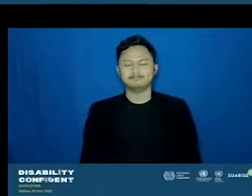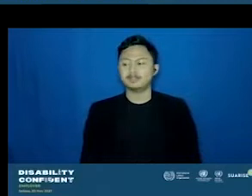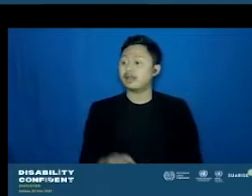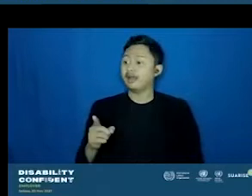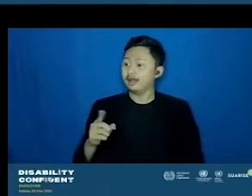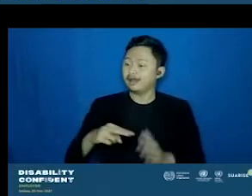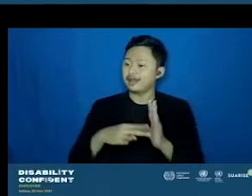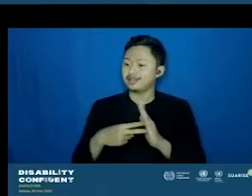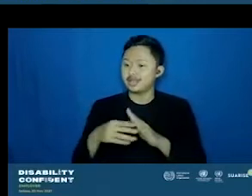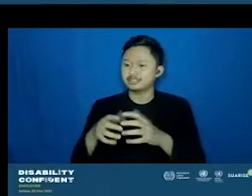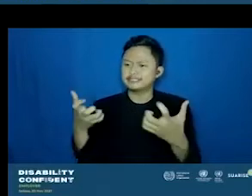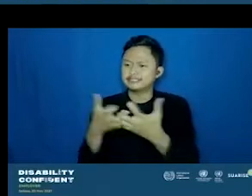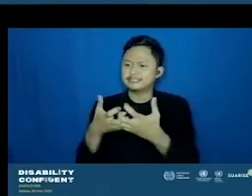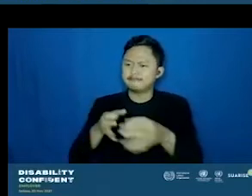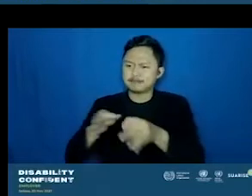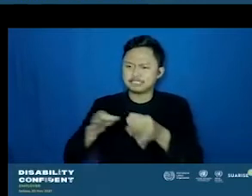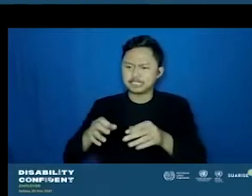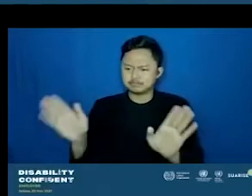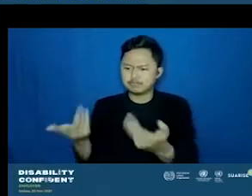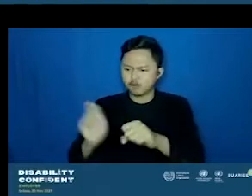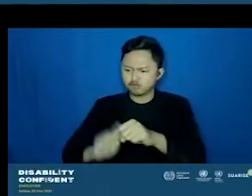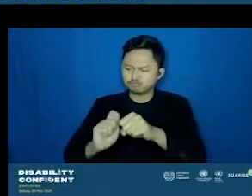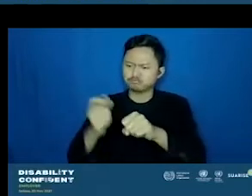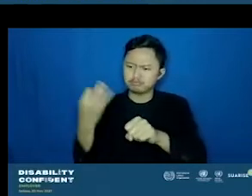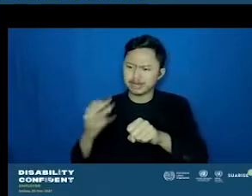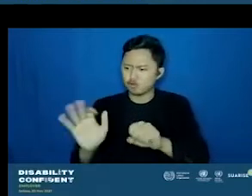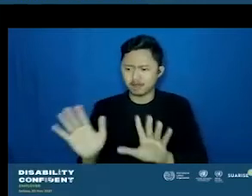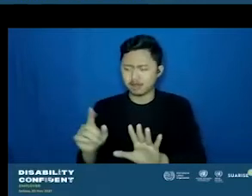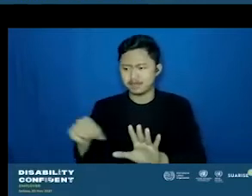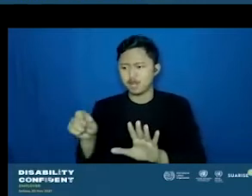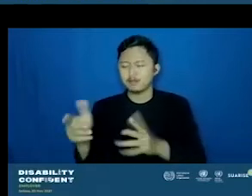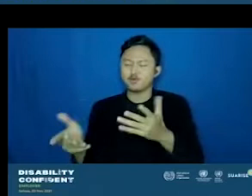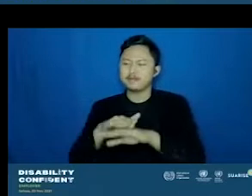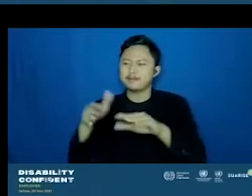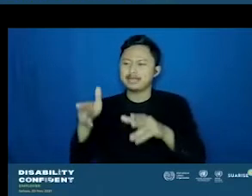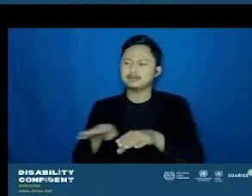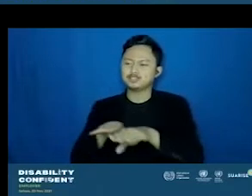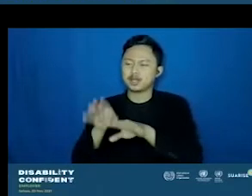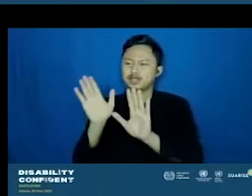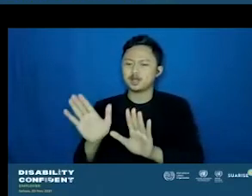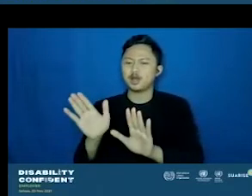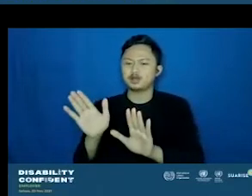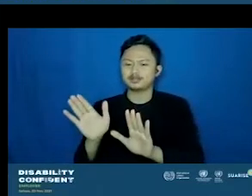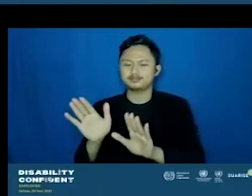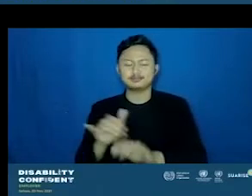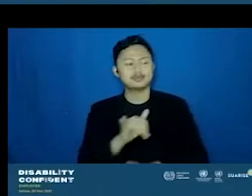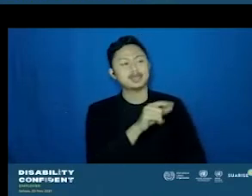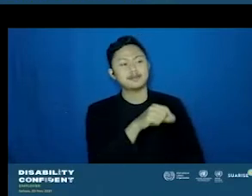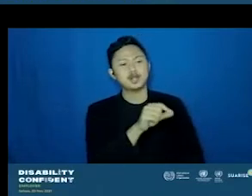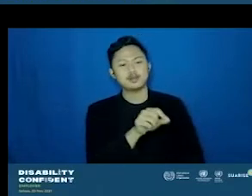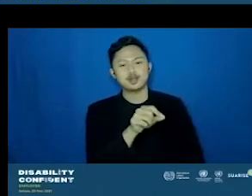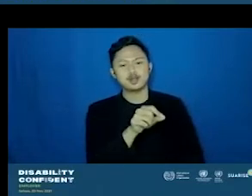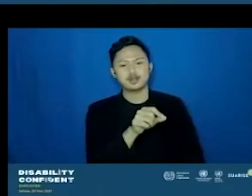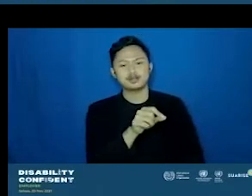adjustment infrastruktur sama sekali ya. Cuma tadi mengingatkan meja dan cukup ringkas. Lalu, apakah